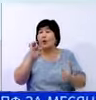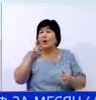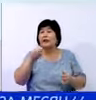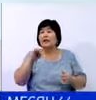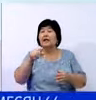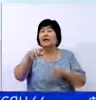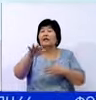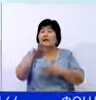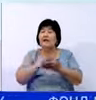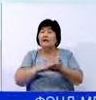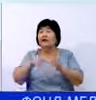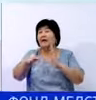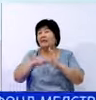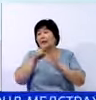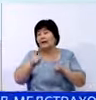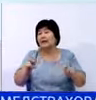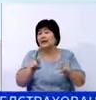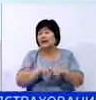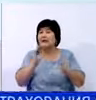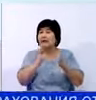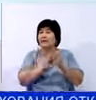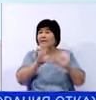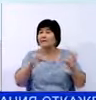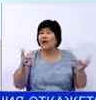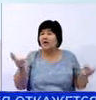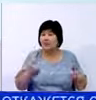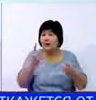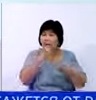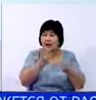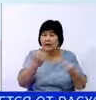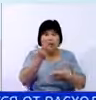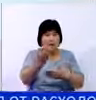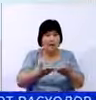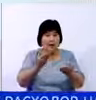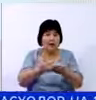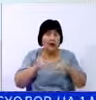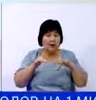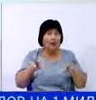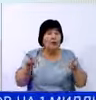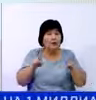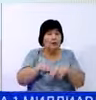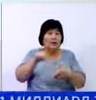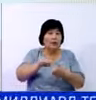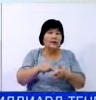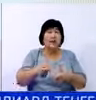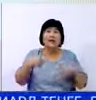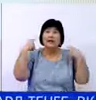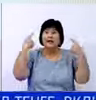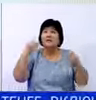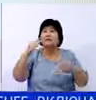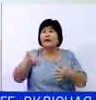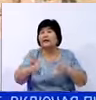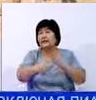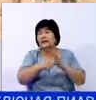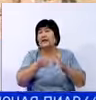-заявок на жертвоприношение. Здесь также размещена вся необходимая информация по данному ритуалу, в том числе представлена живность для заклания